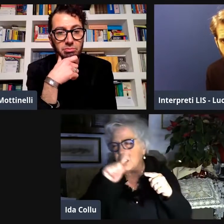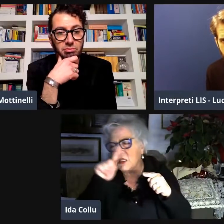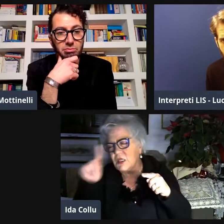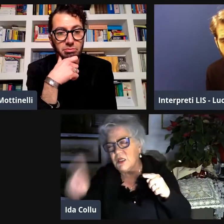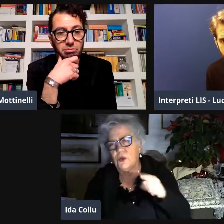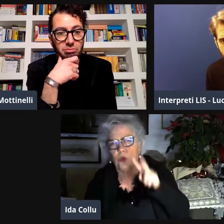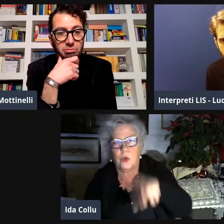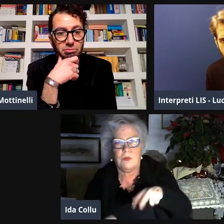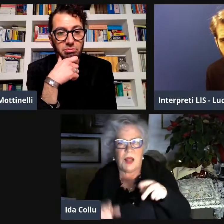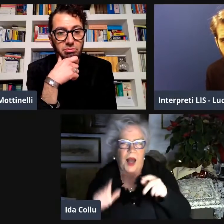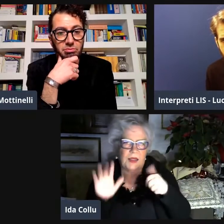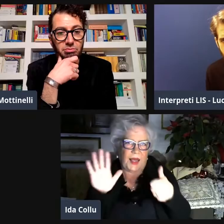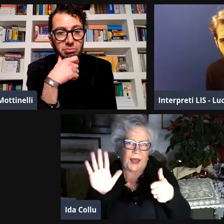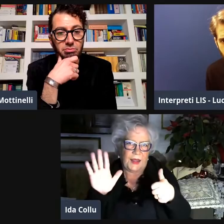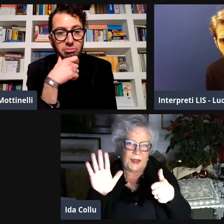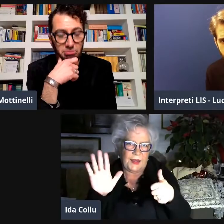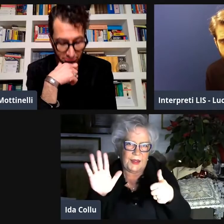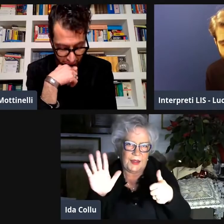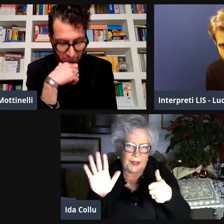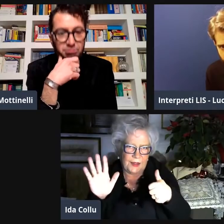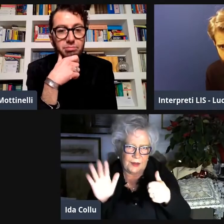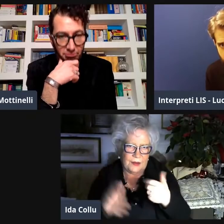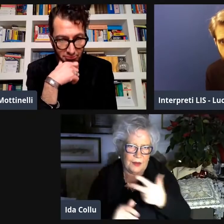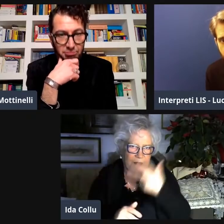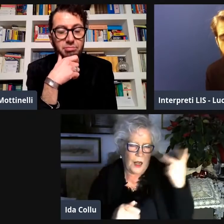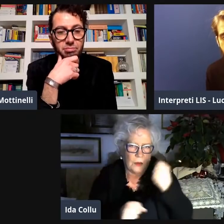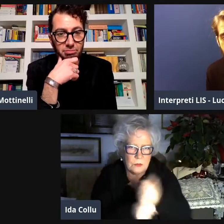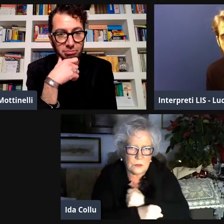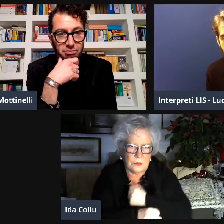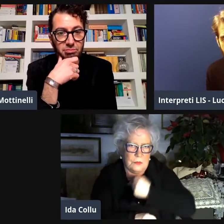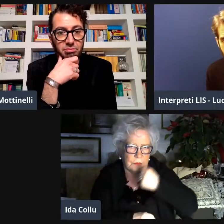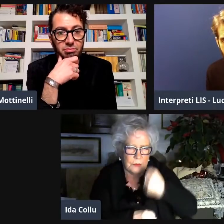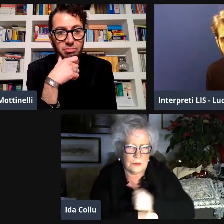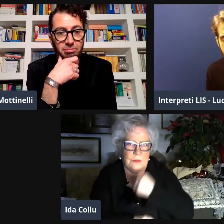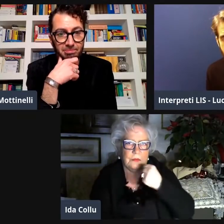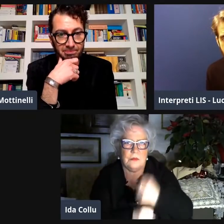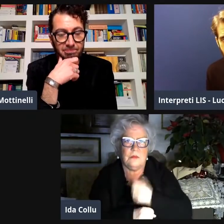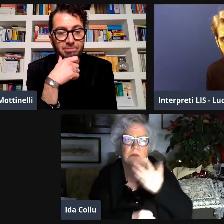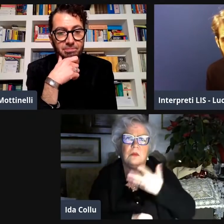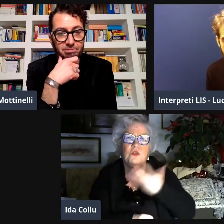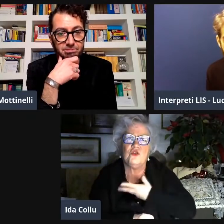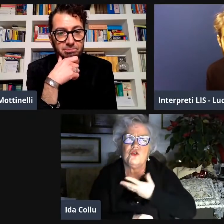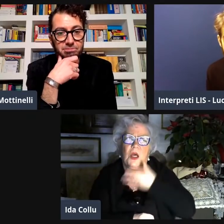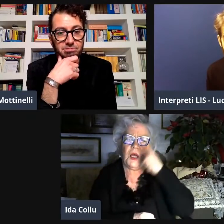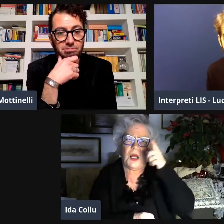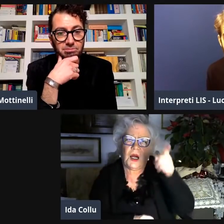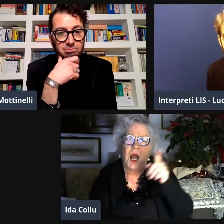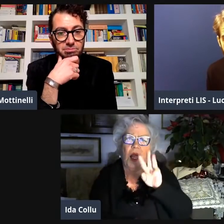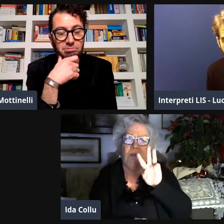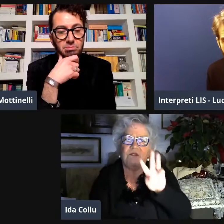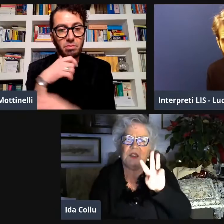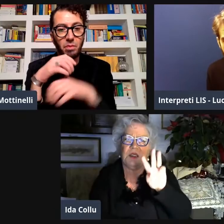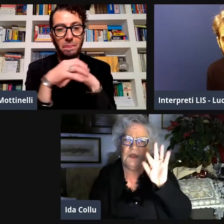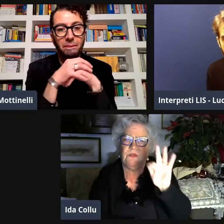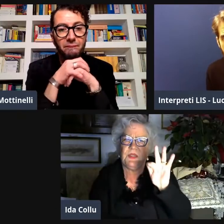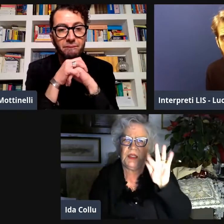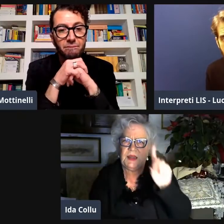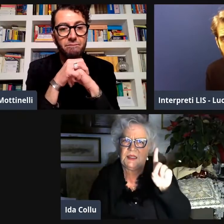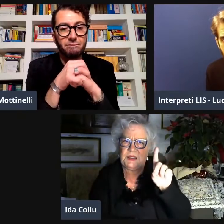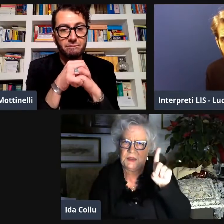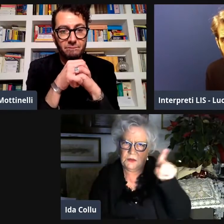2004 fino al 2006 questi anni sono stati questo è stato il periodo di lavoro